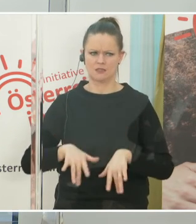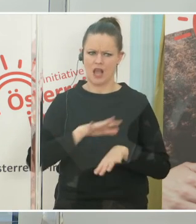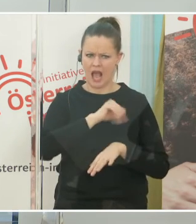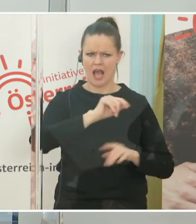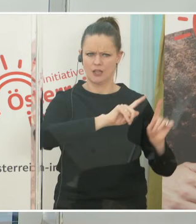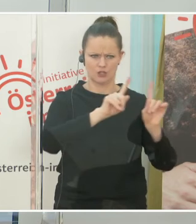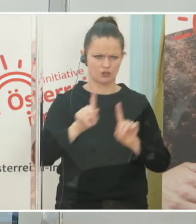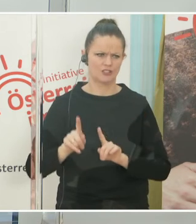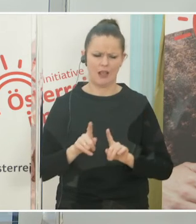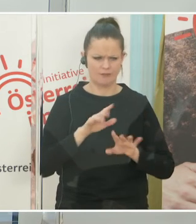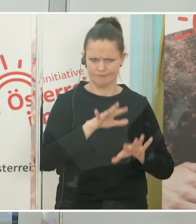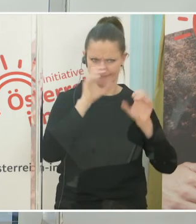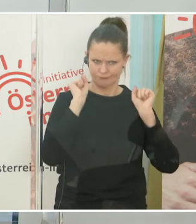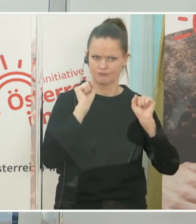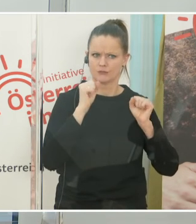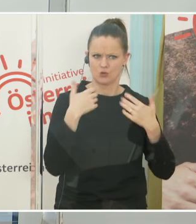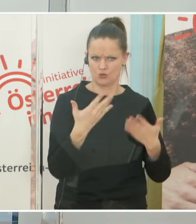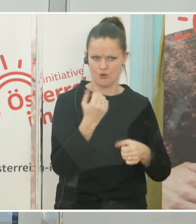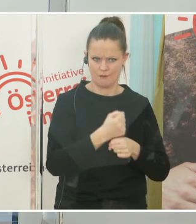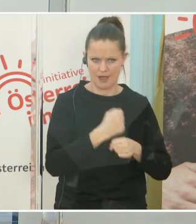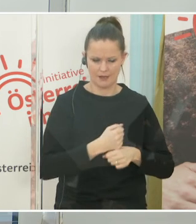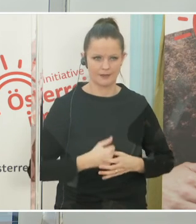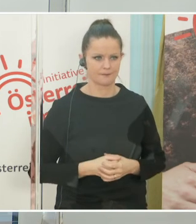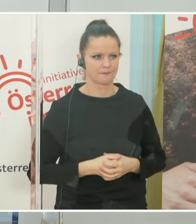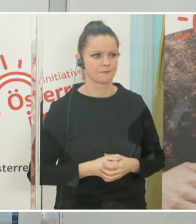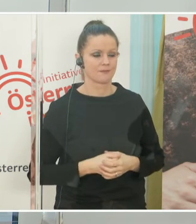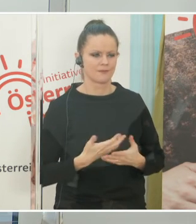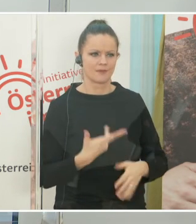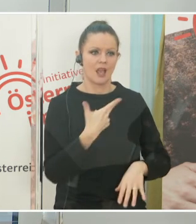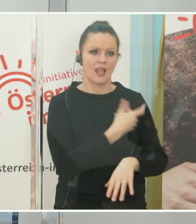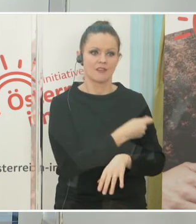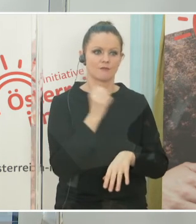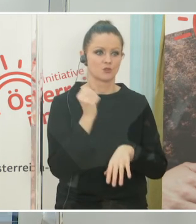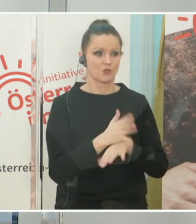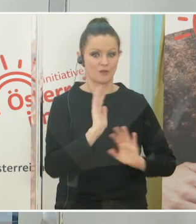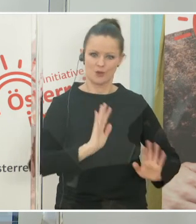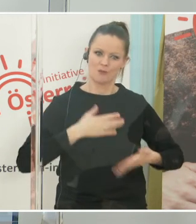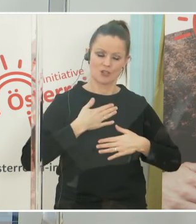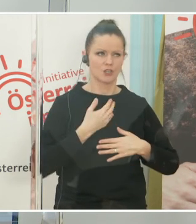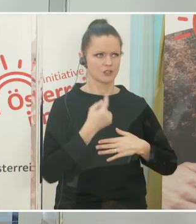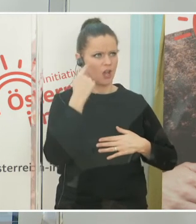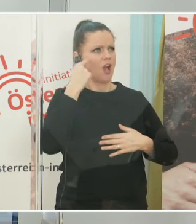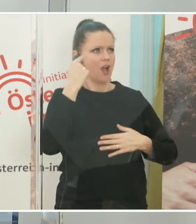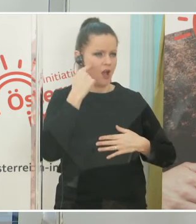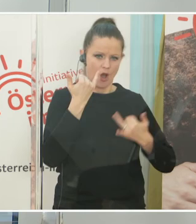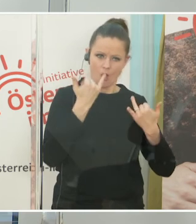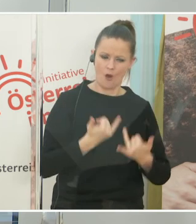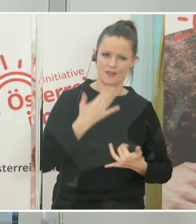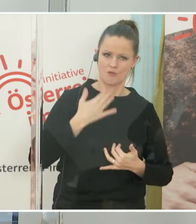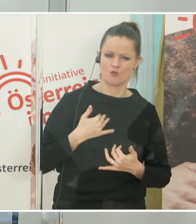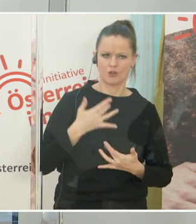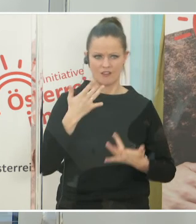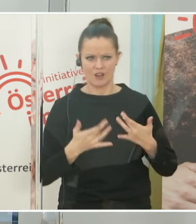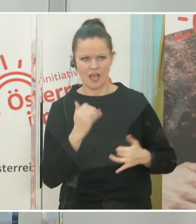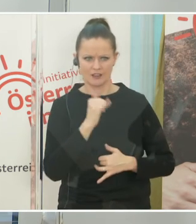sozusagen sehr gut verstanden. Man kann also nicht, das ist kein Impfstoff, wo man sich überraschen lassen kann und überlegen kann, wenn der Impfstoff dann da